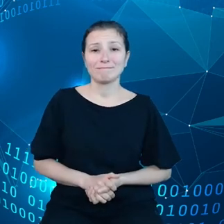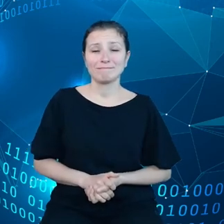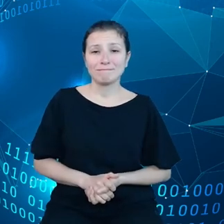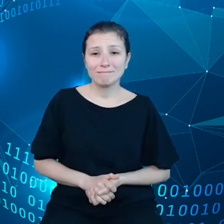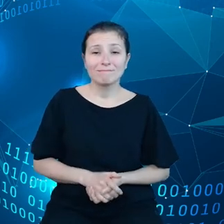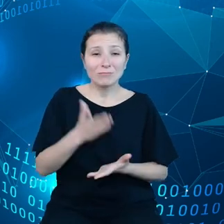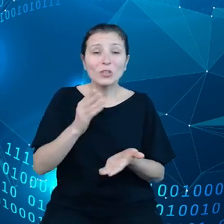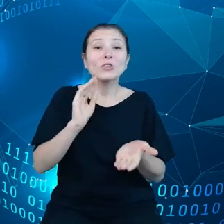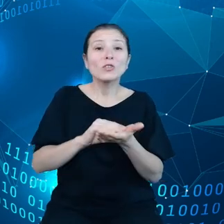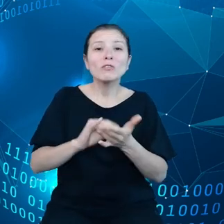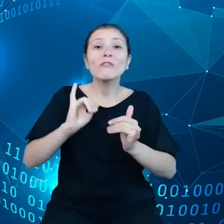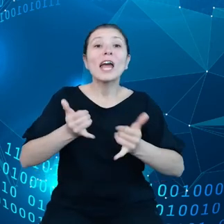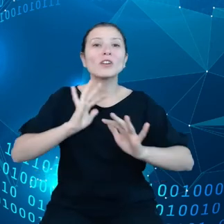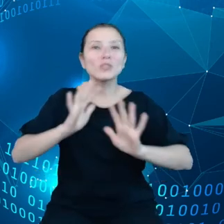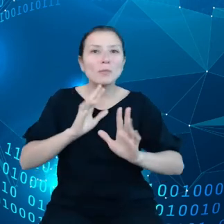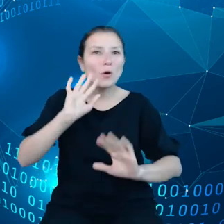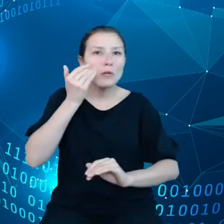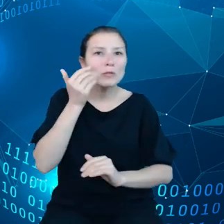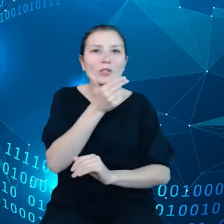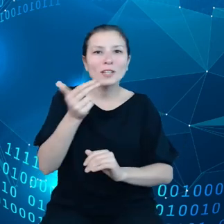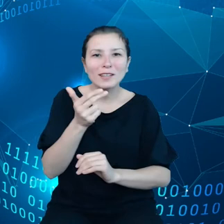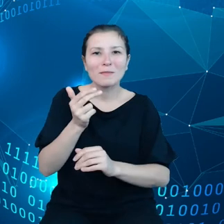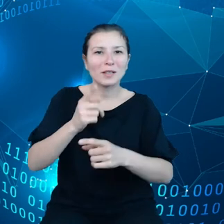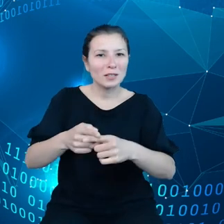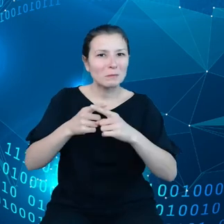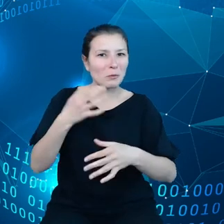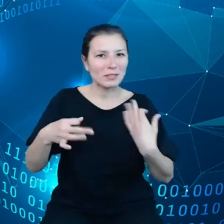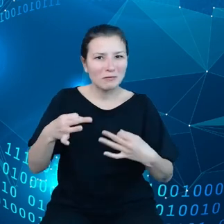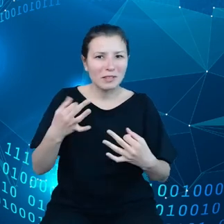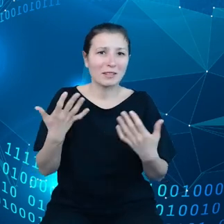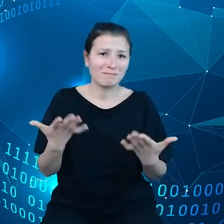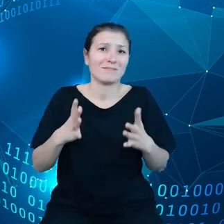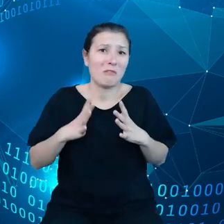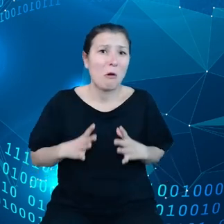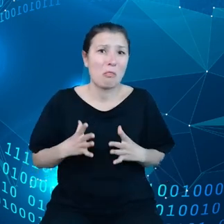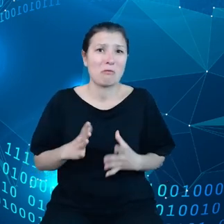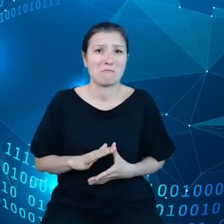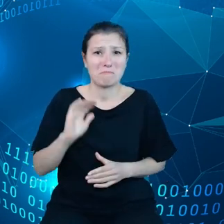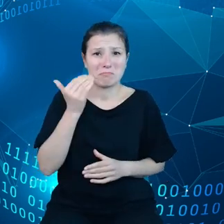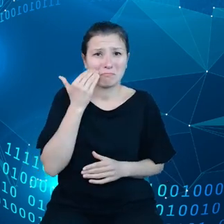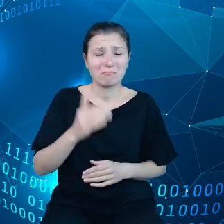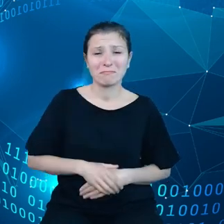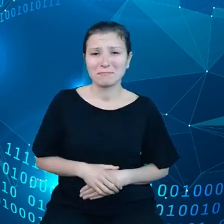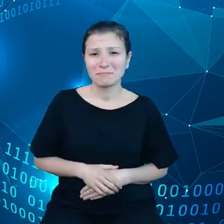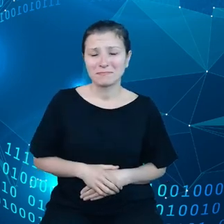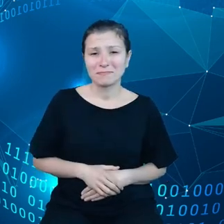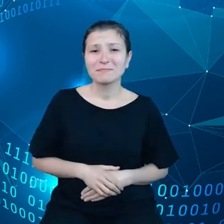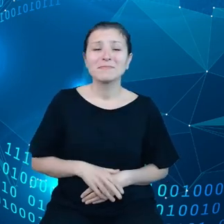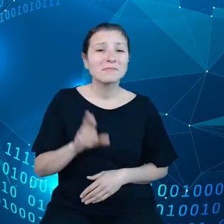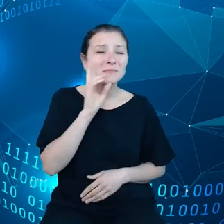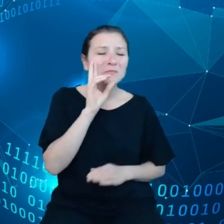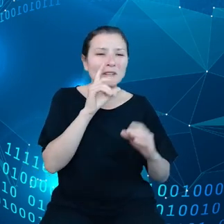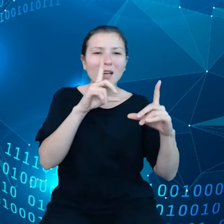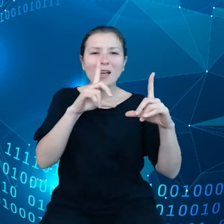informacji o tej spółce cywilnej. Jak rozumieją Państwo, te obrazki mają wprowadzać